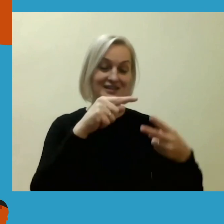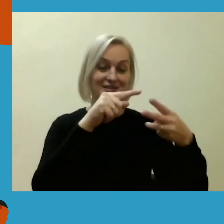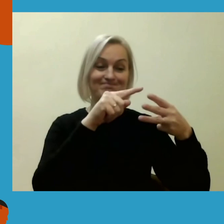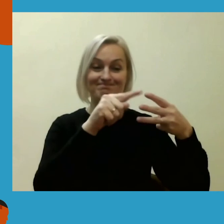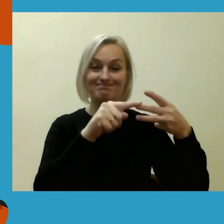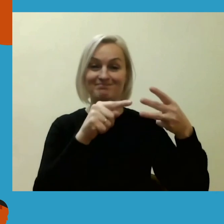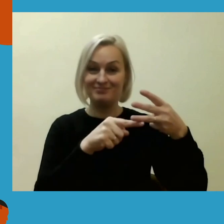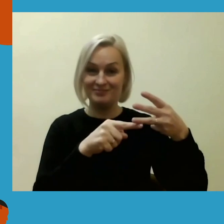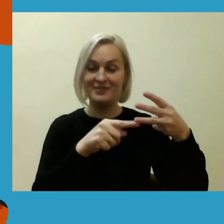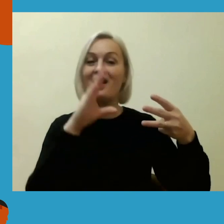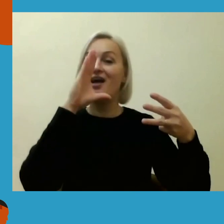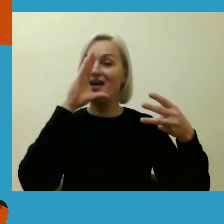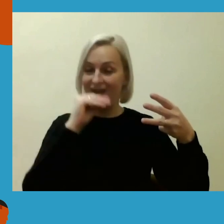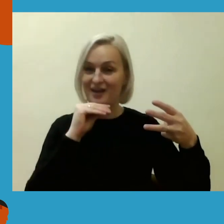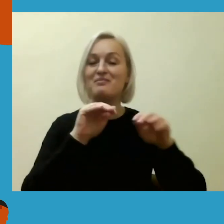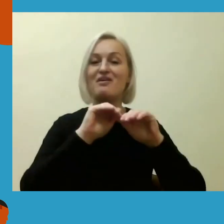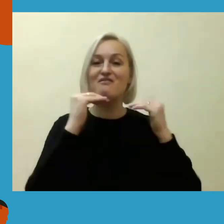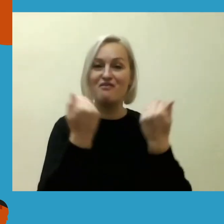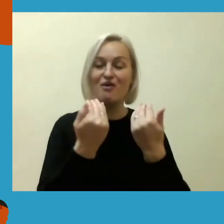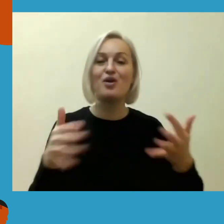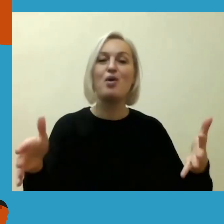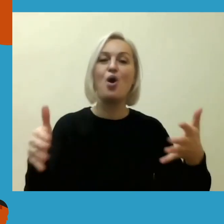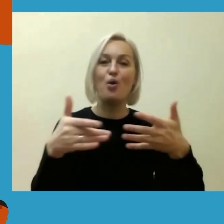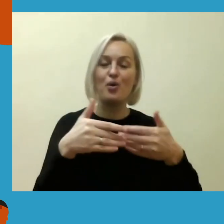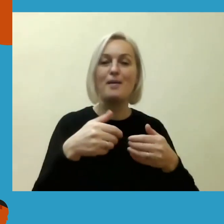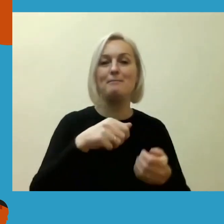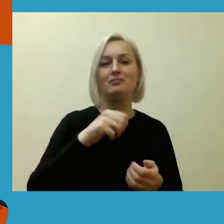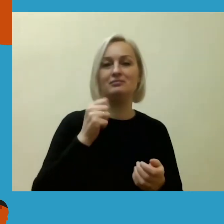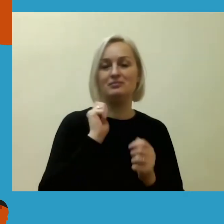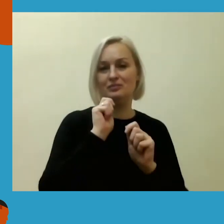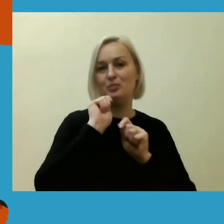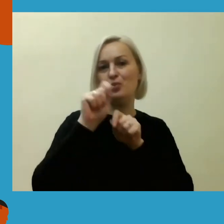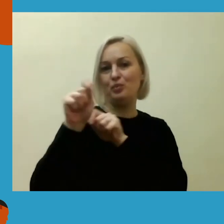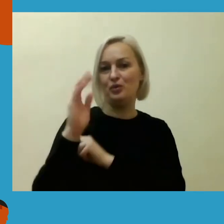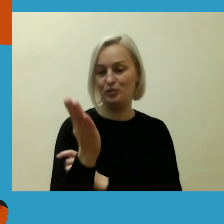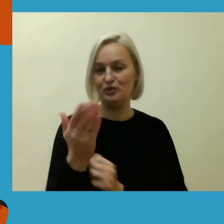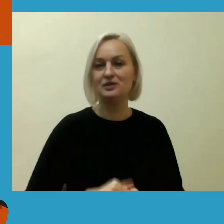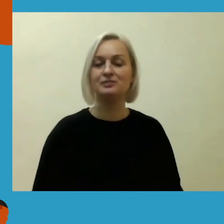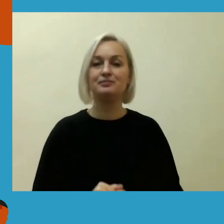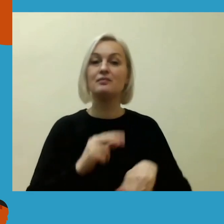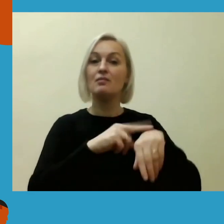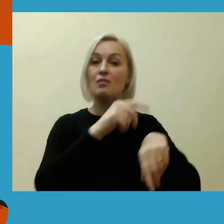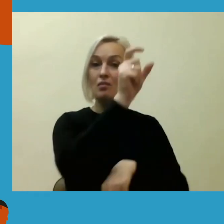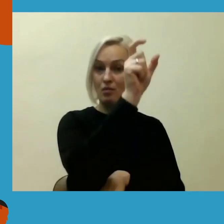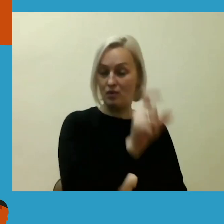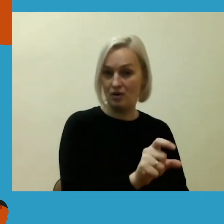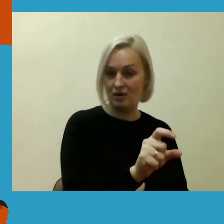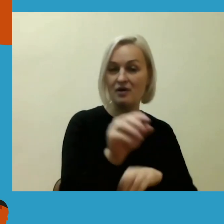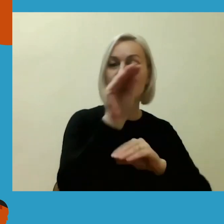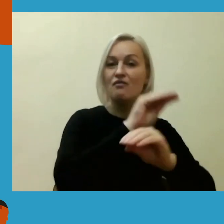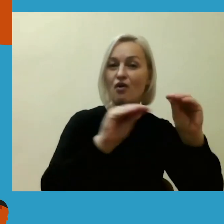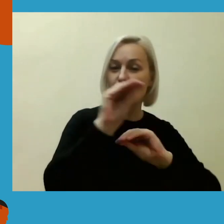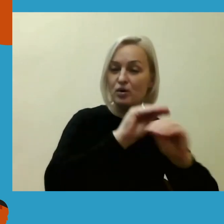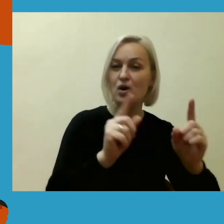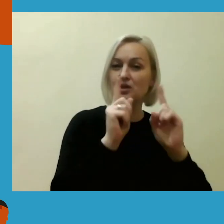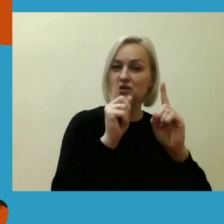laimėti formų organizatorių prizus. O tas klausimas skamba taip. Kaip vadinamas pareigūnas, kuris formuoja saugę aplinką,